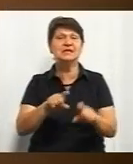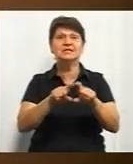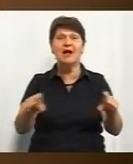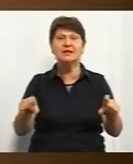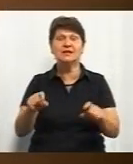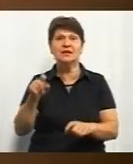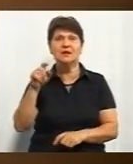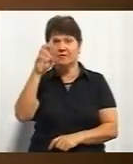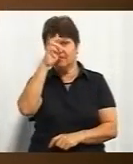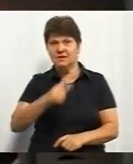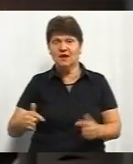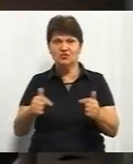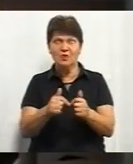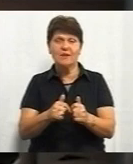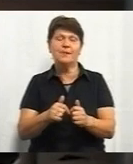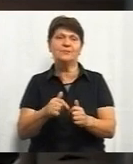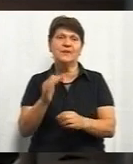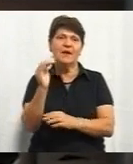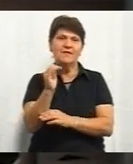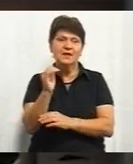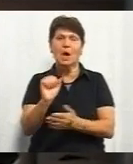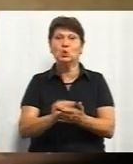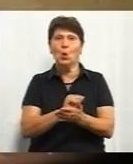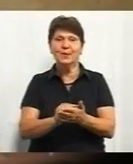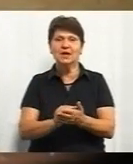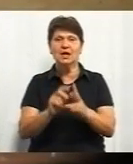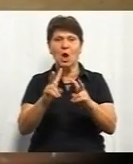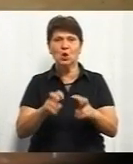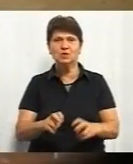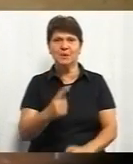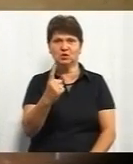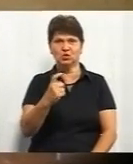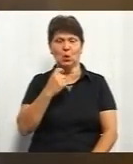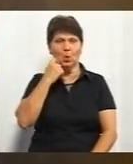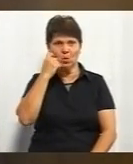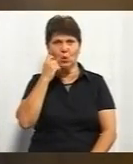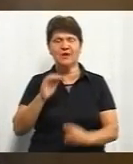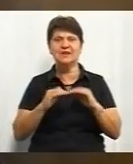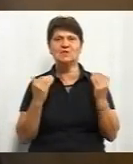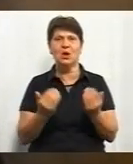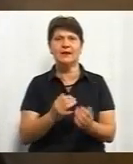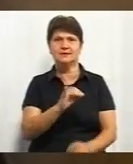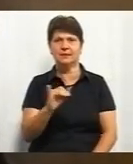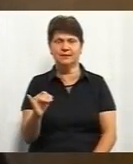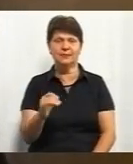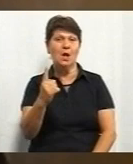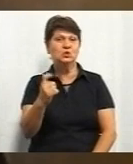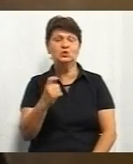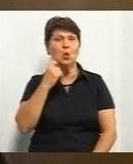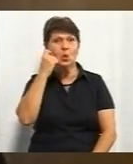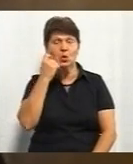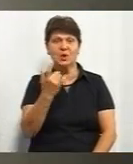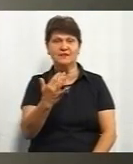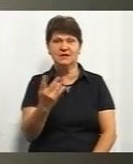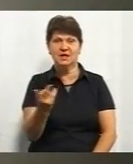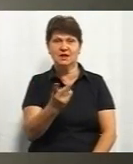в державі. Відеоматеріали лягли в основу документального фільму розслідування «100 років ізоляції». «100 років стільки